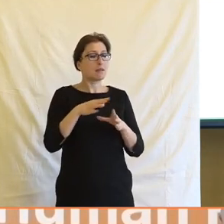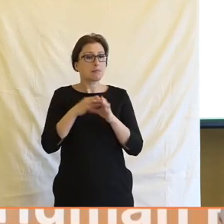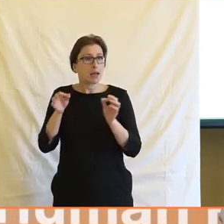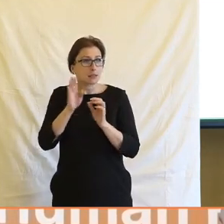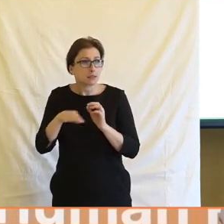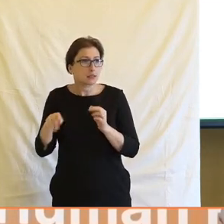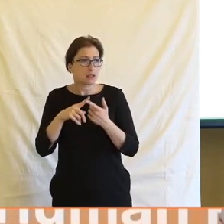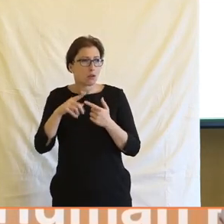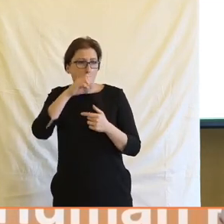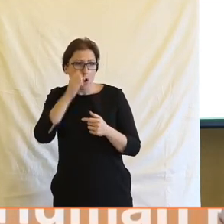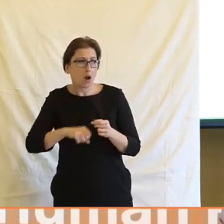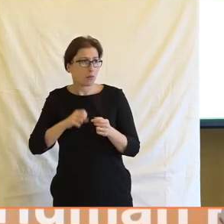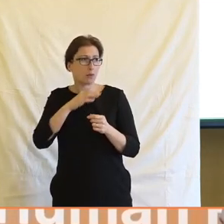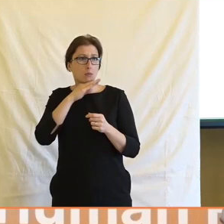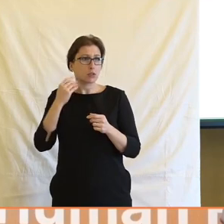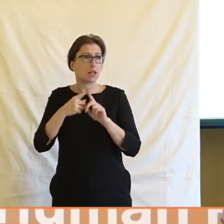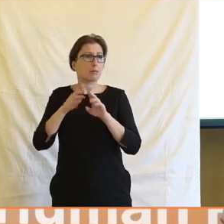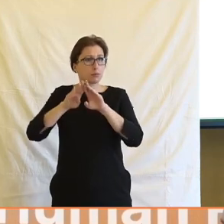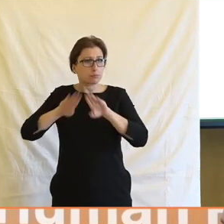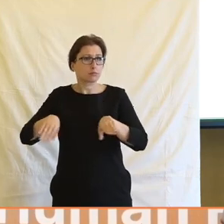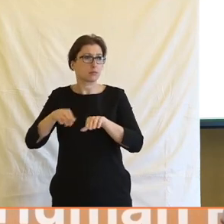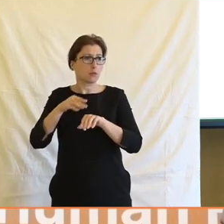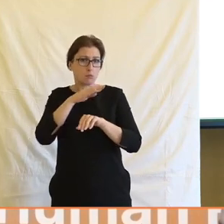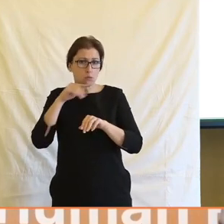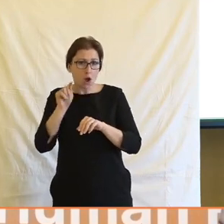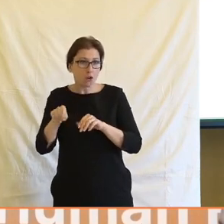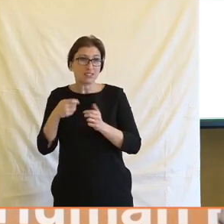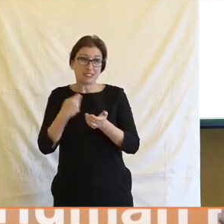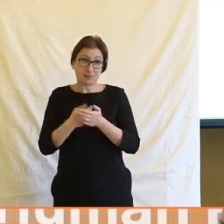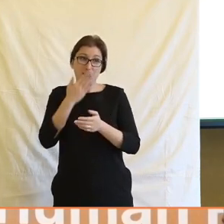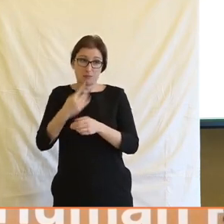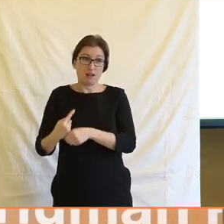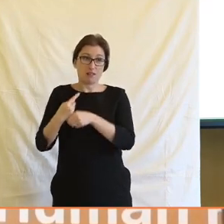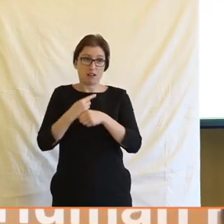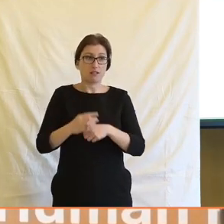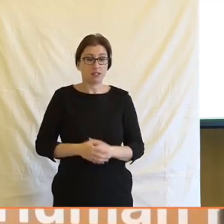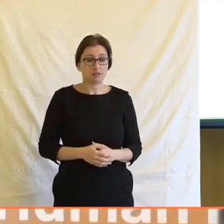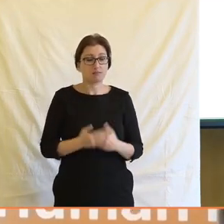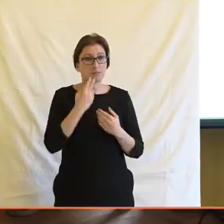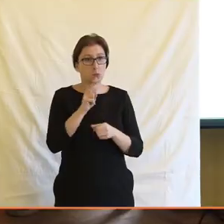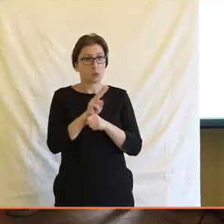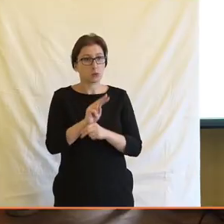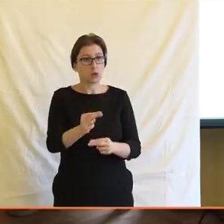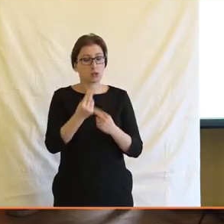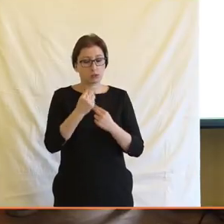podobně je tam obrovské množství, případně těch rozpadlých svazků, což si myslím, že bude jeden z těch důsledků. Děkuju za pozornost.